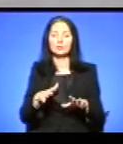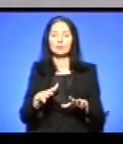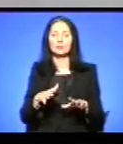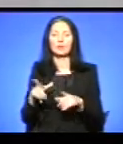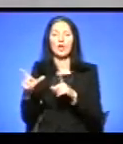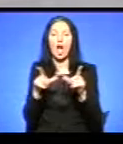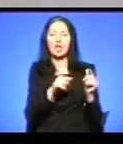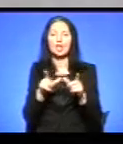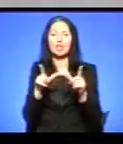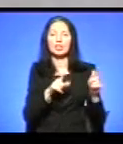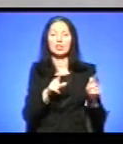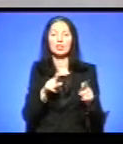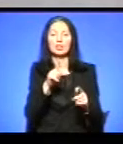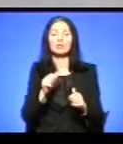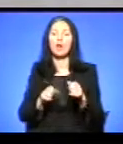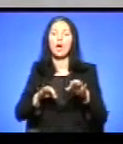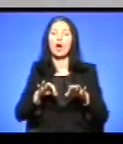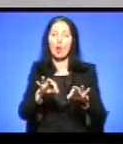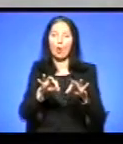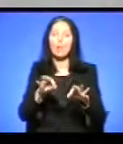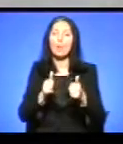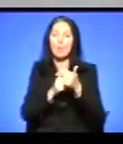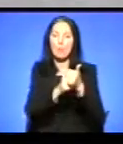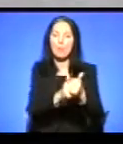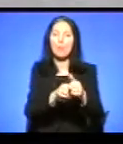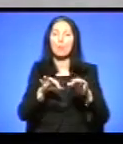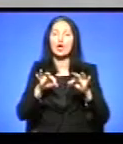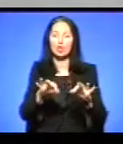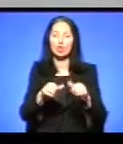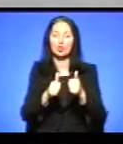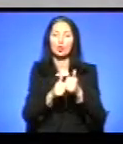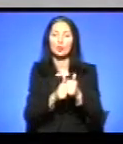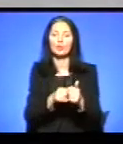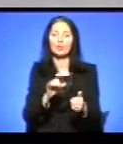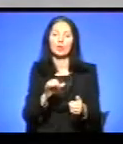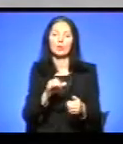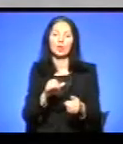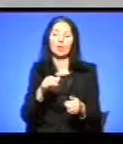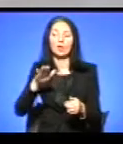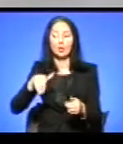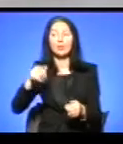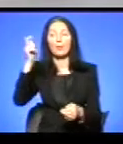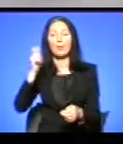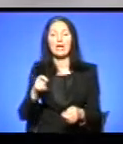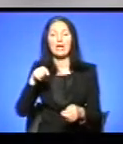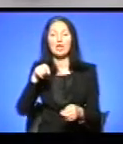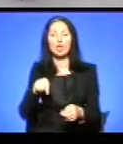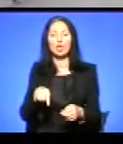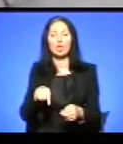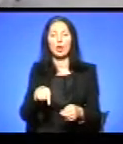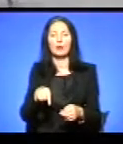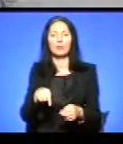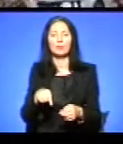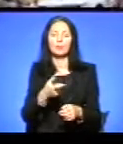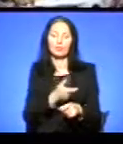їздили за машиною і врешті-решт приїхали сюди в достатнь